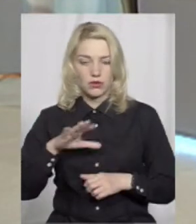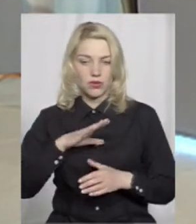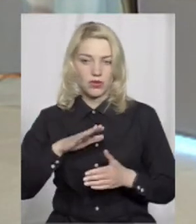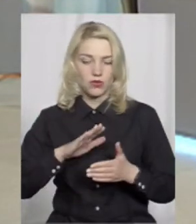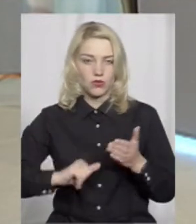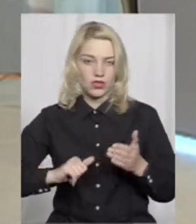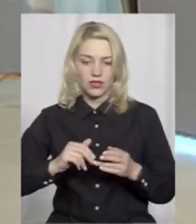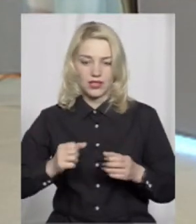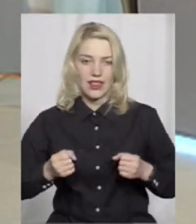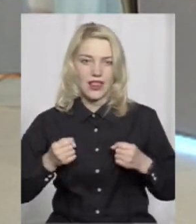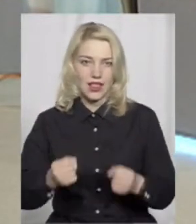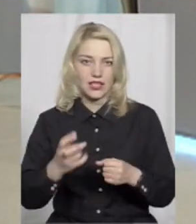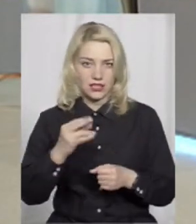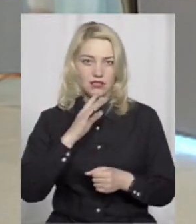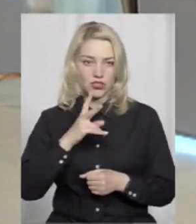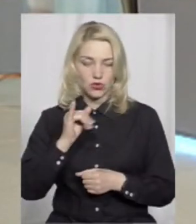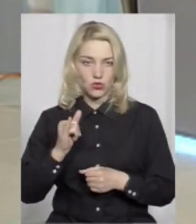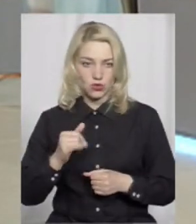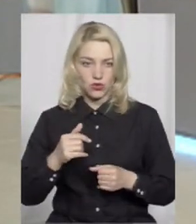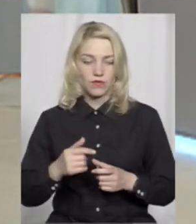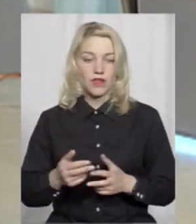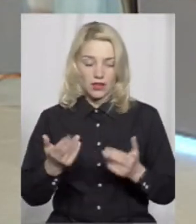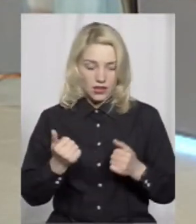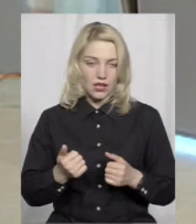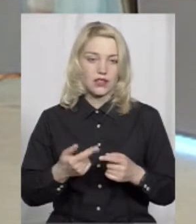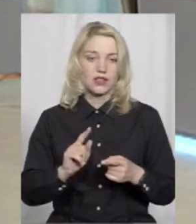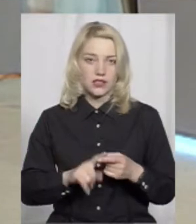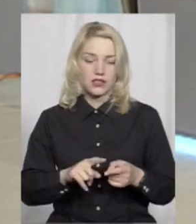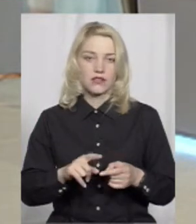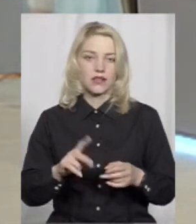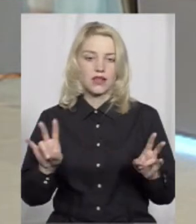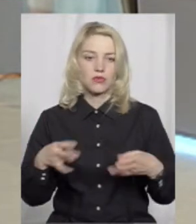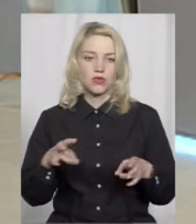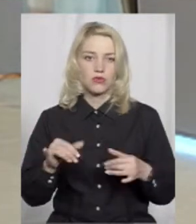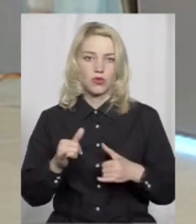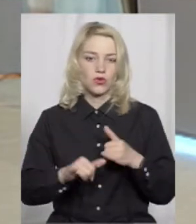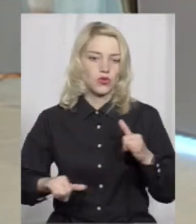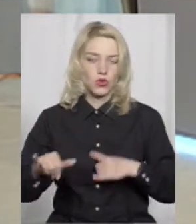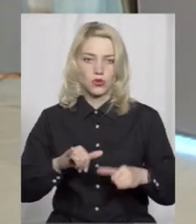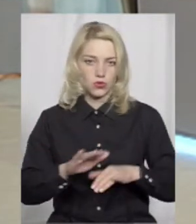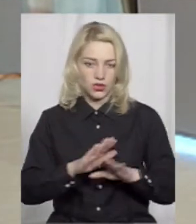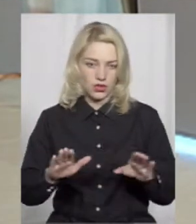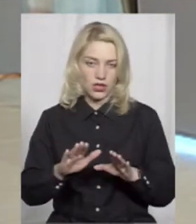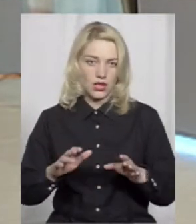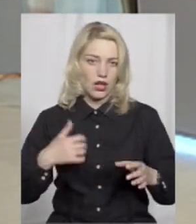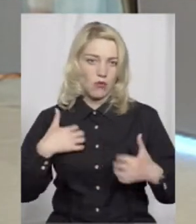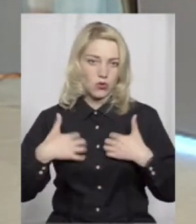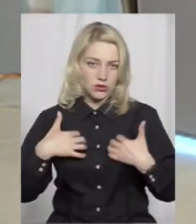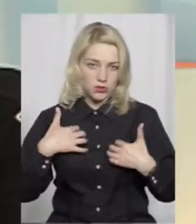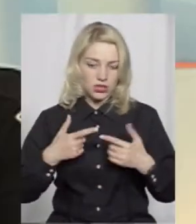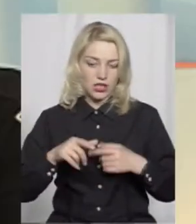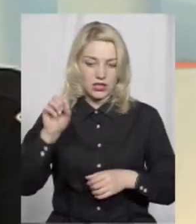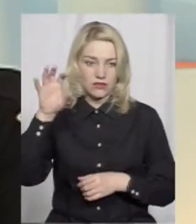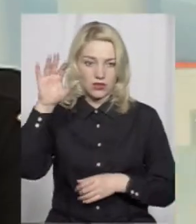їзду в даному випадку? Так, звичайно. Єдине, це не потрібно нікуди поспішати. Світлофори